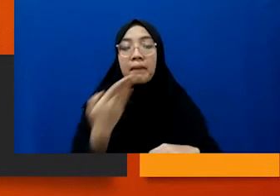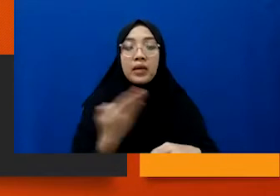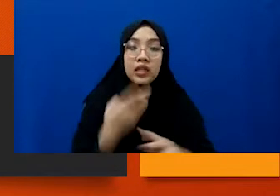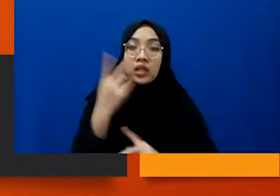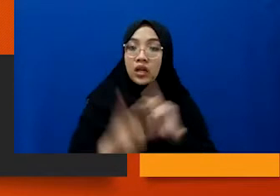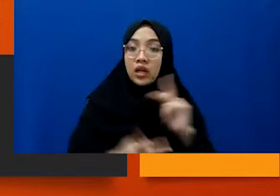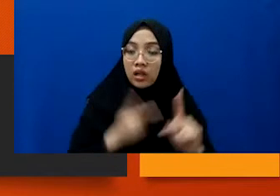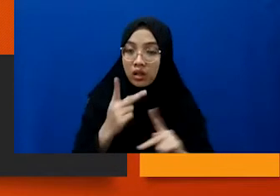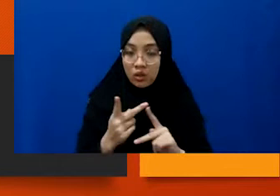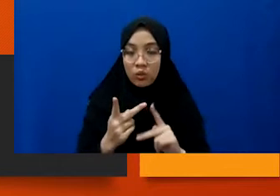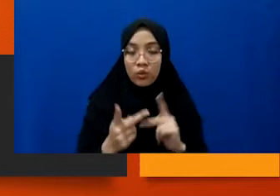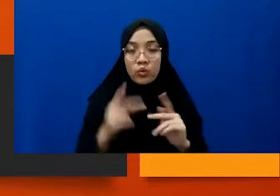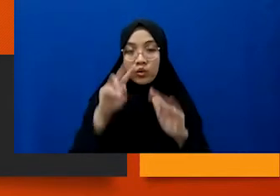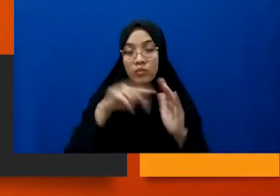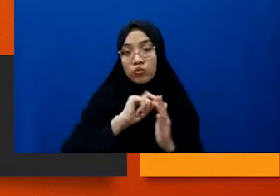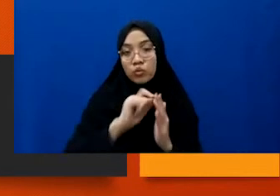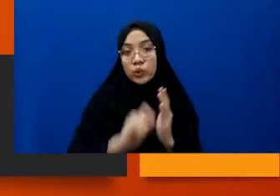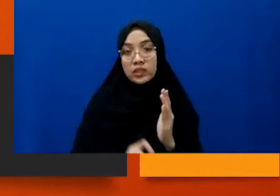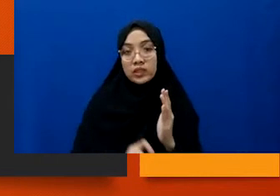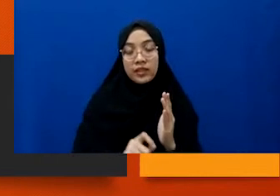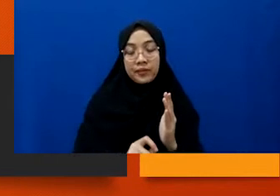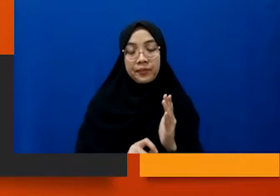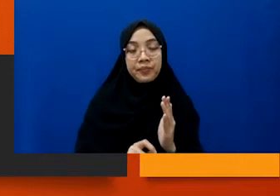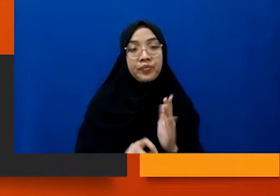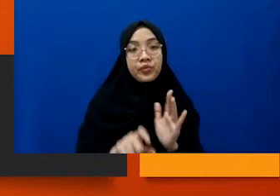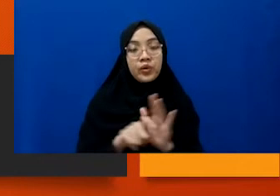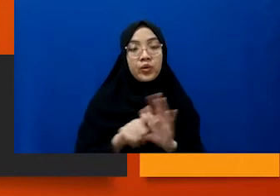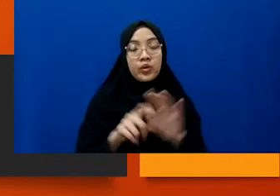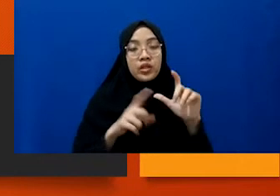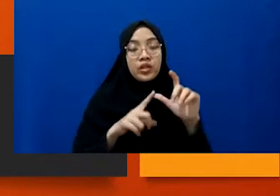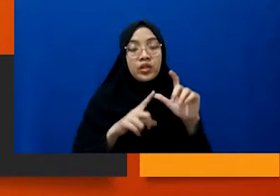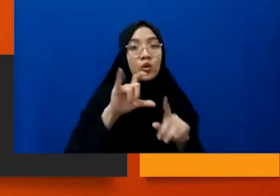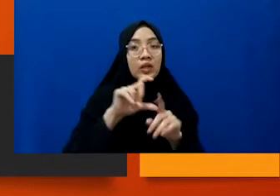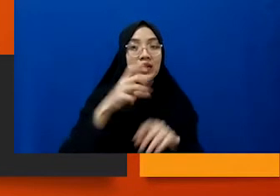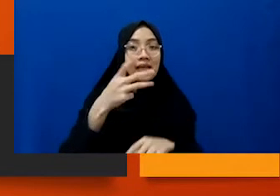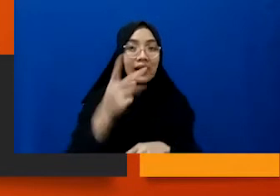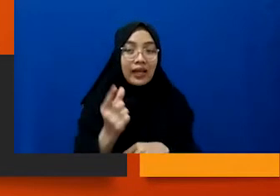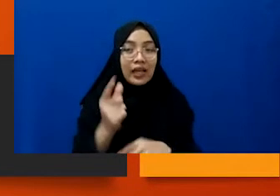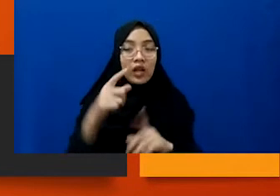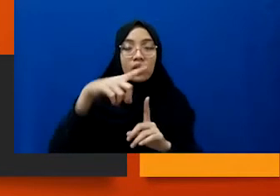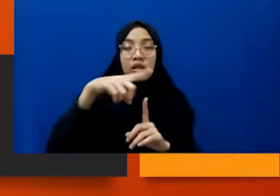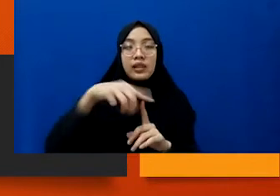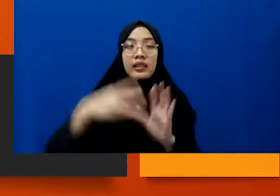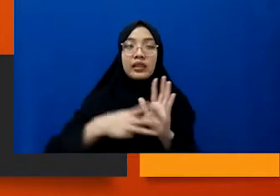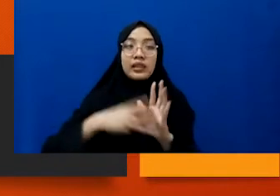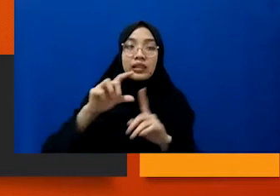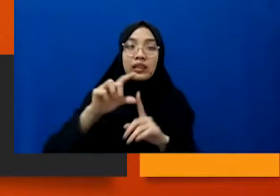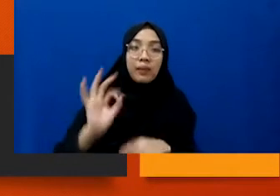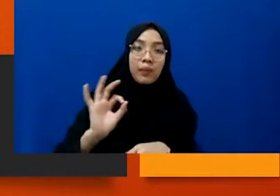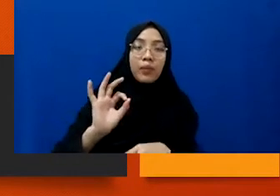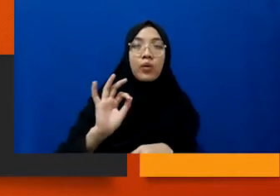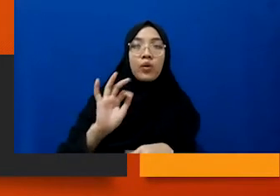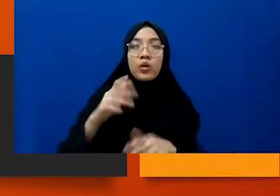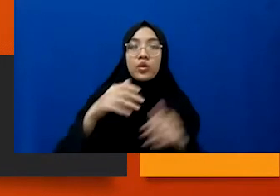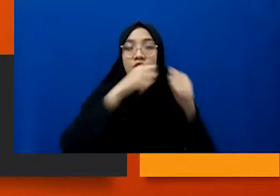dalam bentuk tulisan, teman-teman, misalnya di Solidare, atau misalnya di Tempo, gitu, biasanya di majalah, atau di